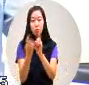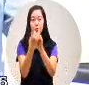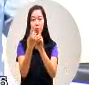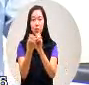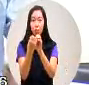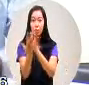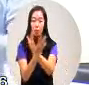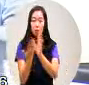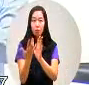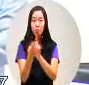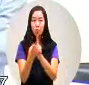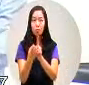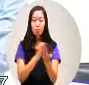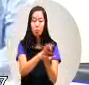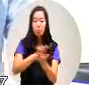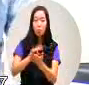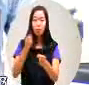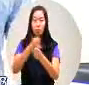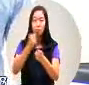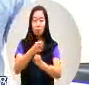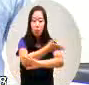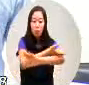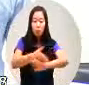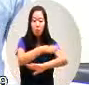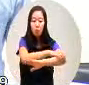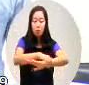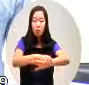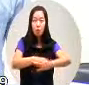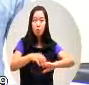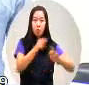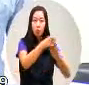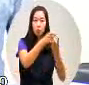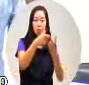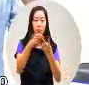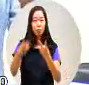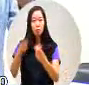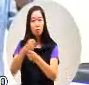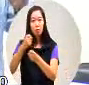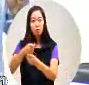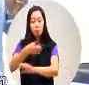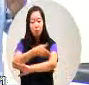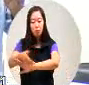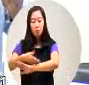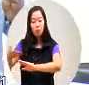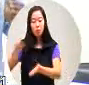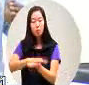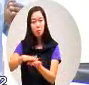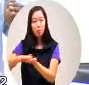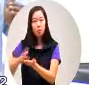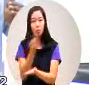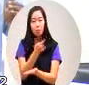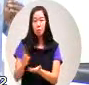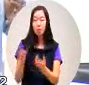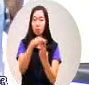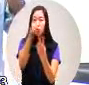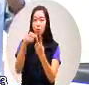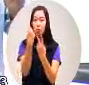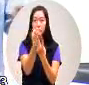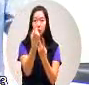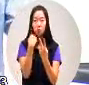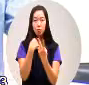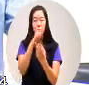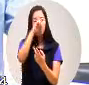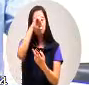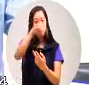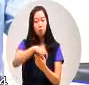这笔经费要做提防工程还是做轻速那么我希望水利局我今天